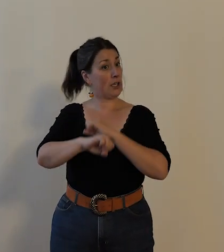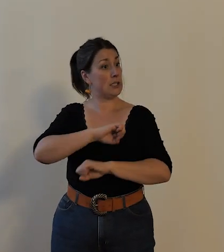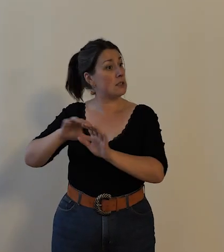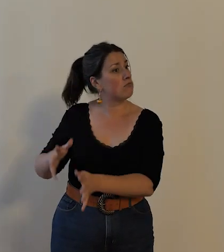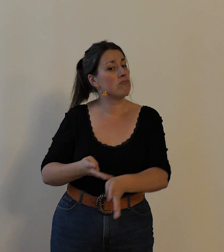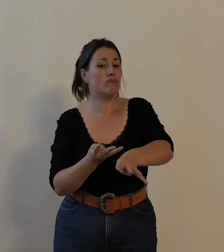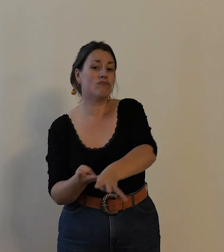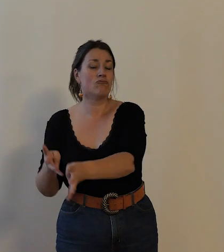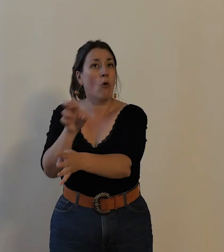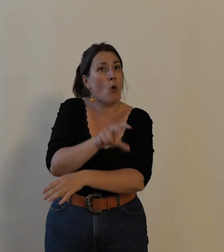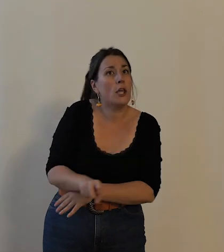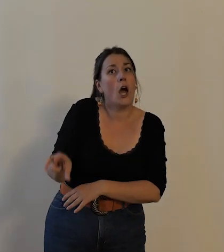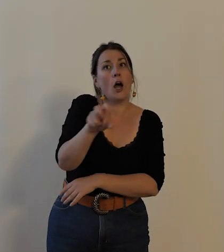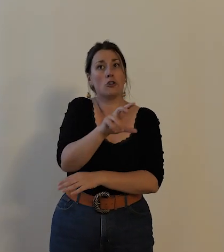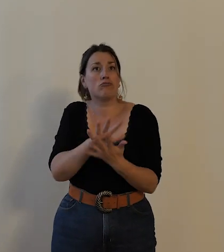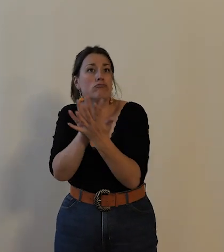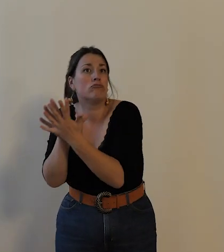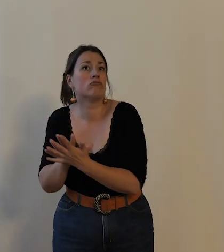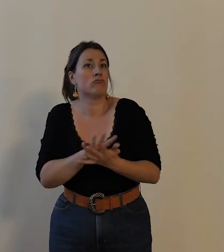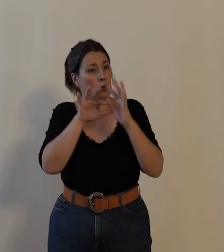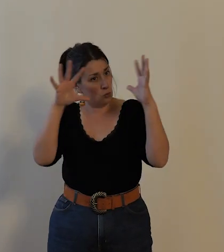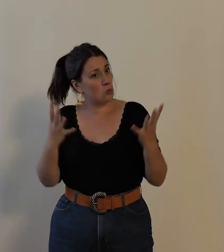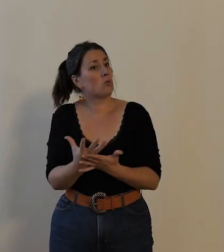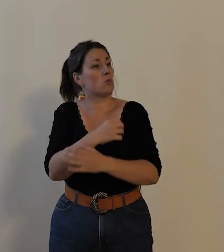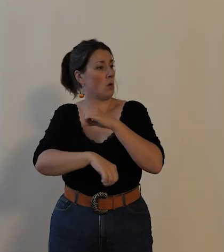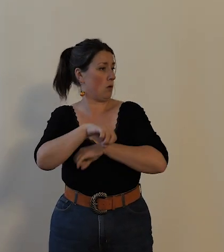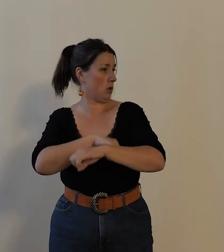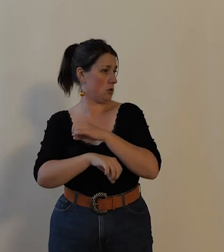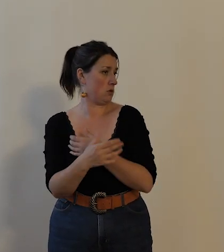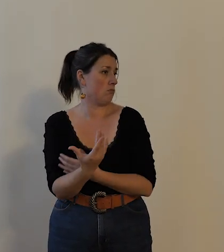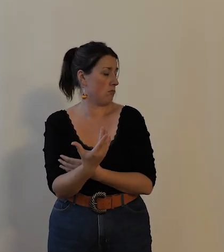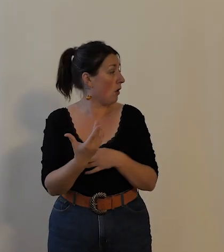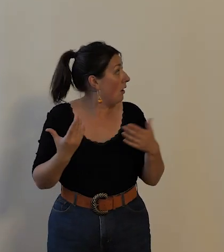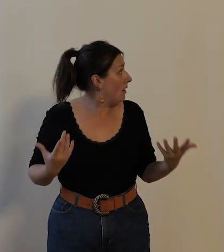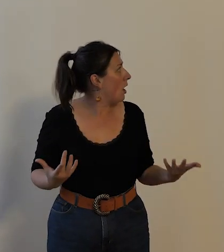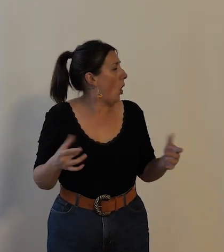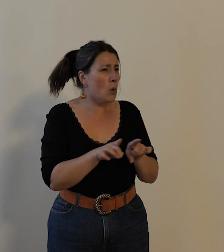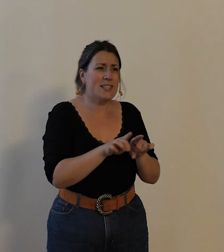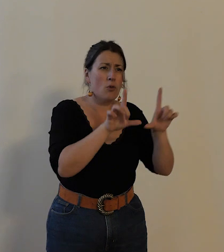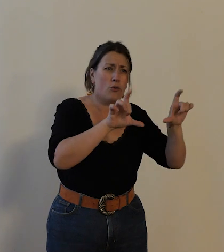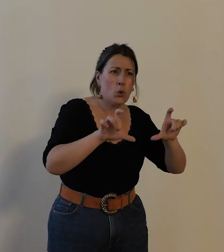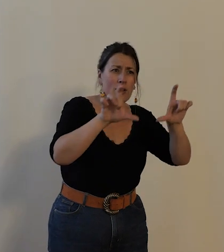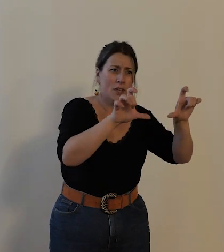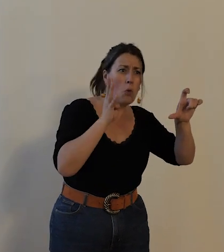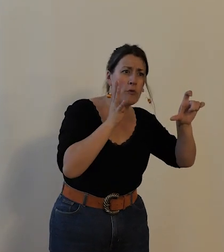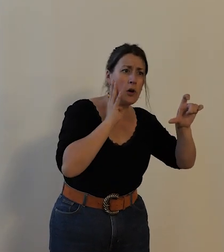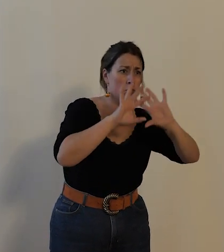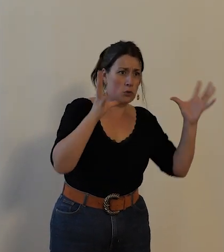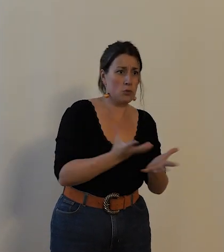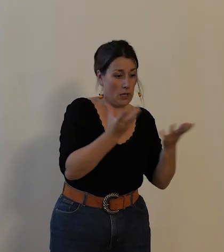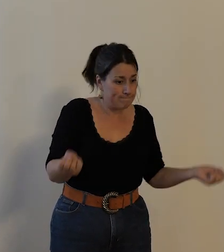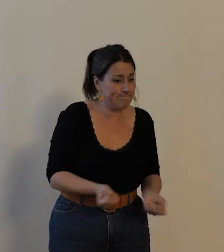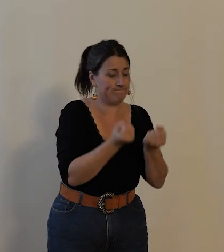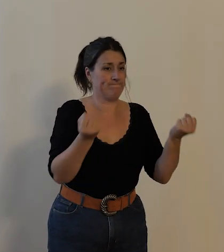voyages des meetings pour cela elle développe aussi le support de la photographie et de la conférence et cette